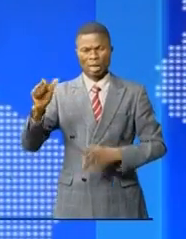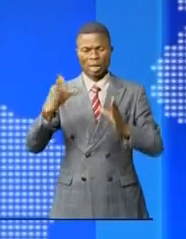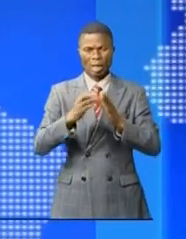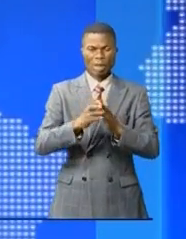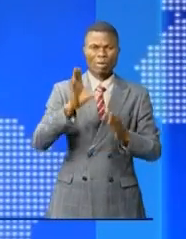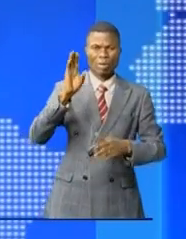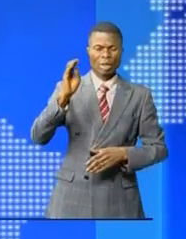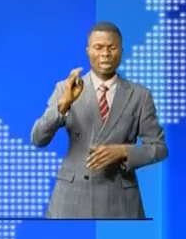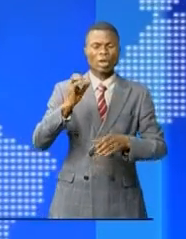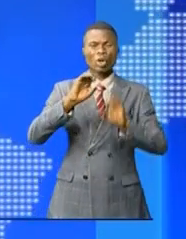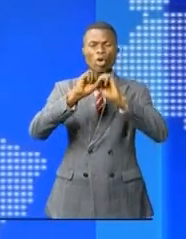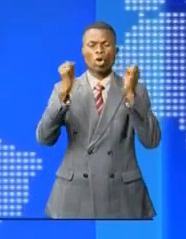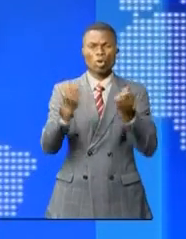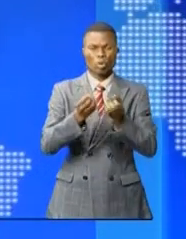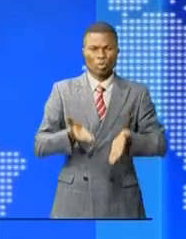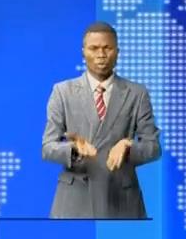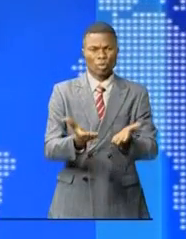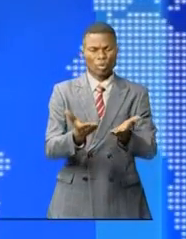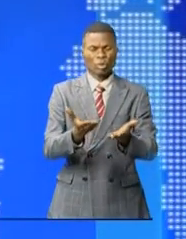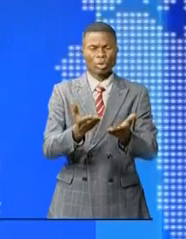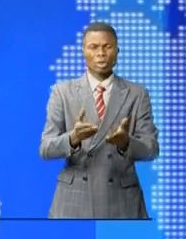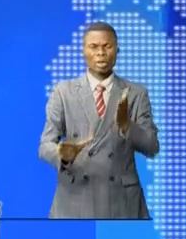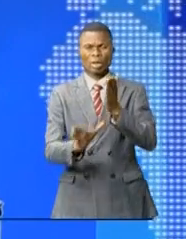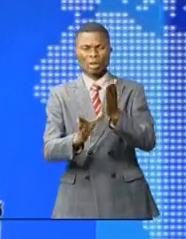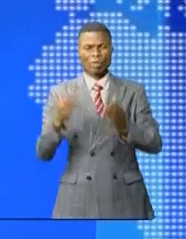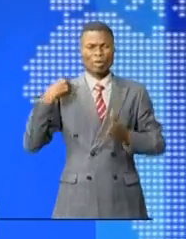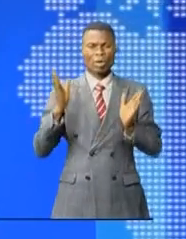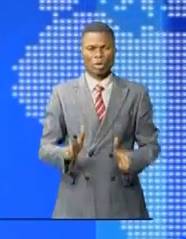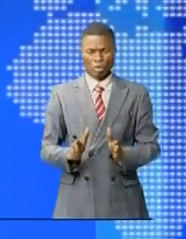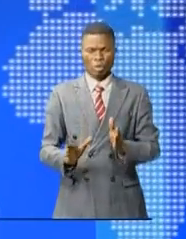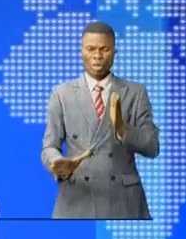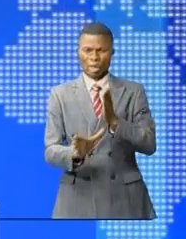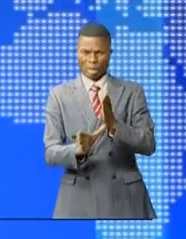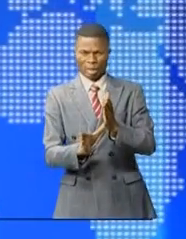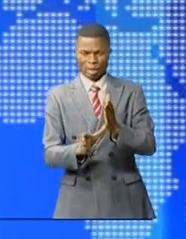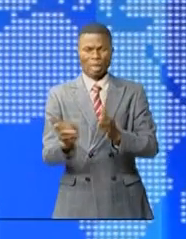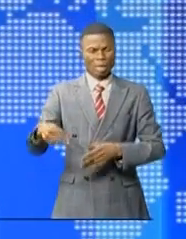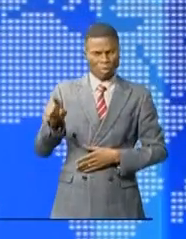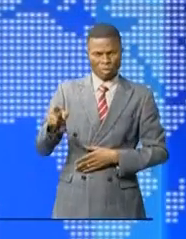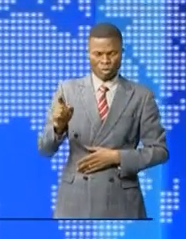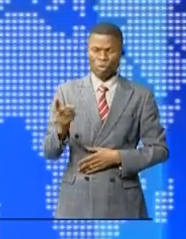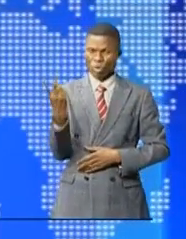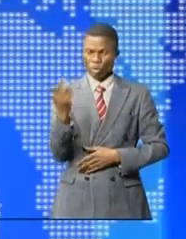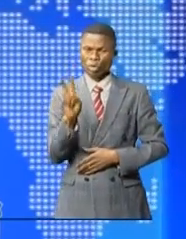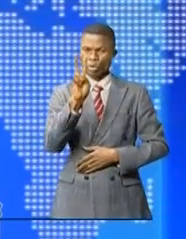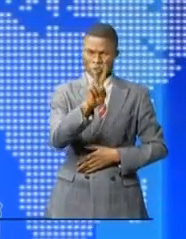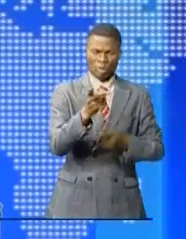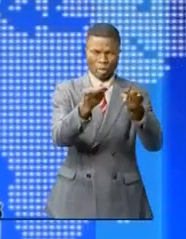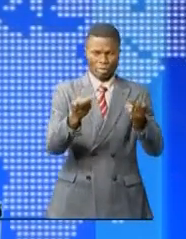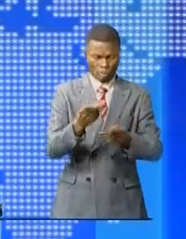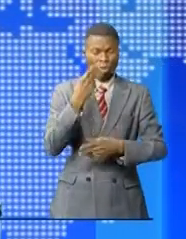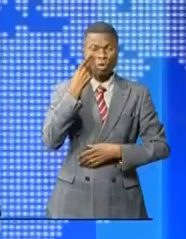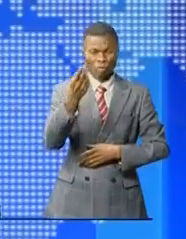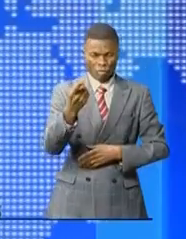de l'Office des routes. Le vice-gouverneur et le gouverneur intérimaire de la dite province sont descendus sur les lieux pour